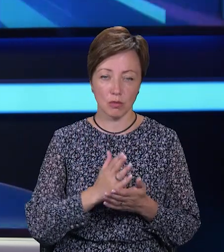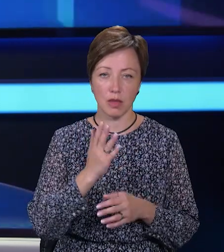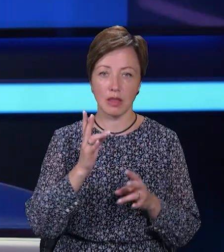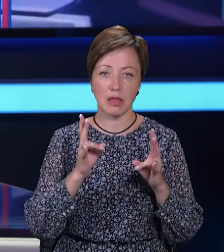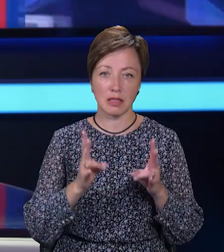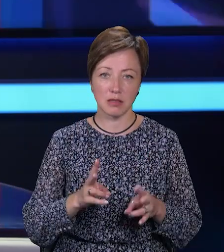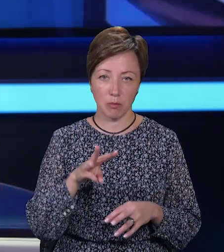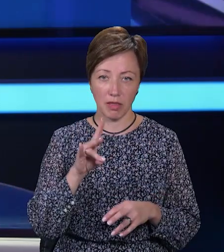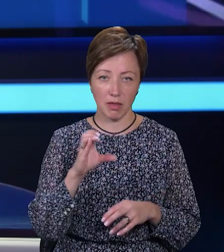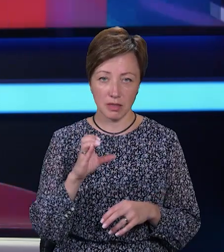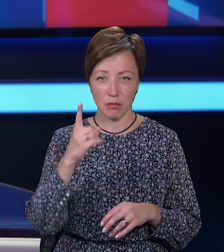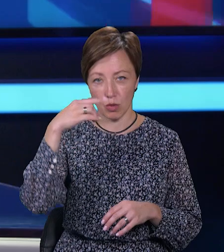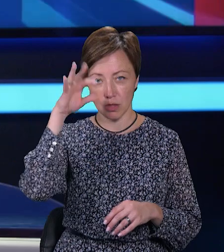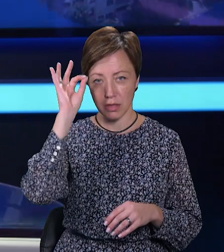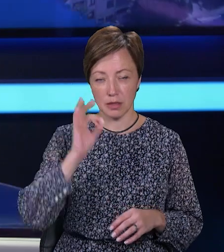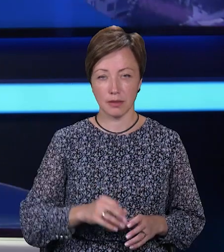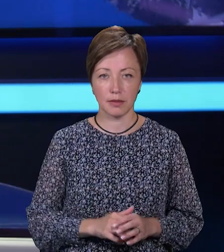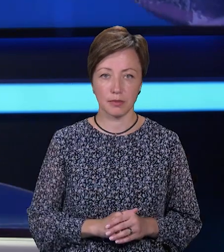надзвичайників та поліцейських.